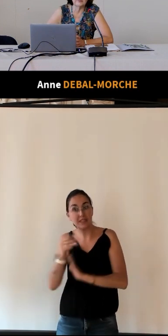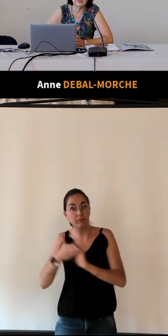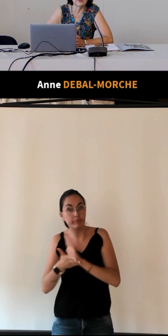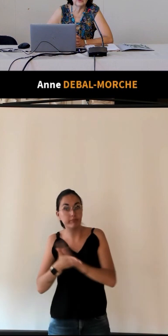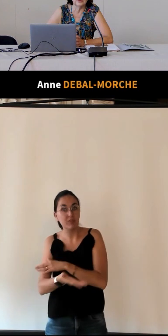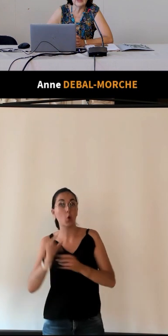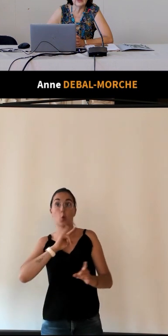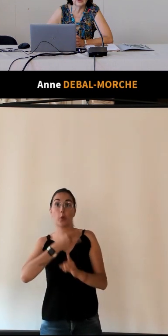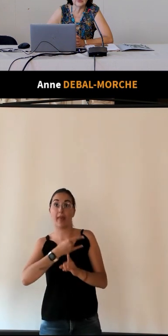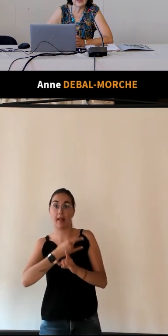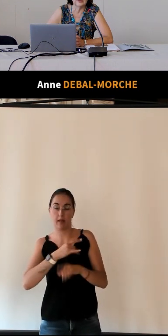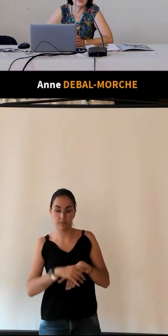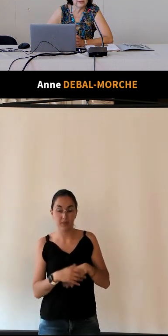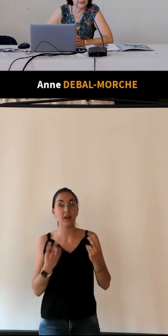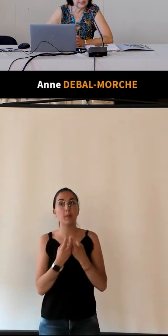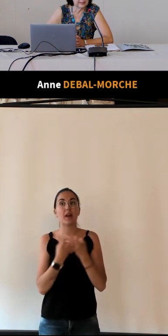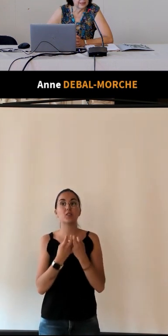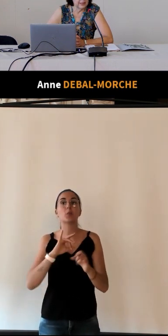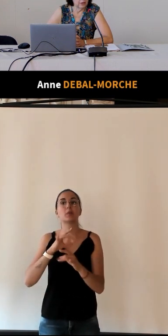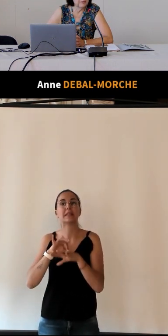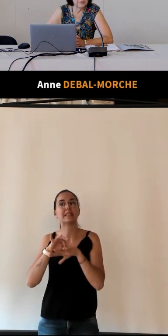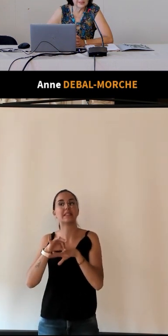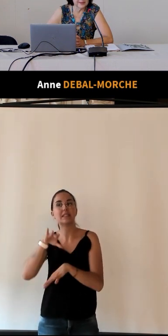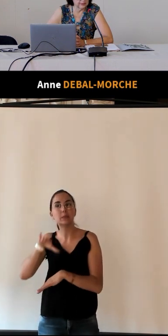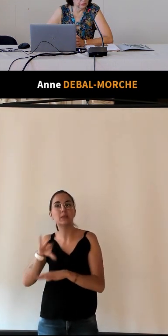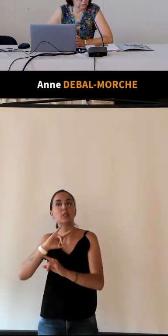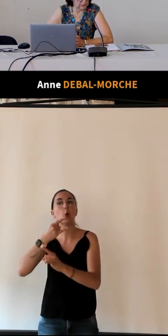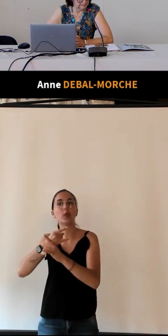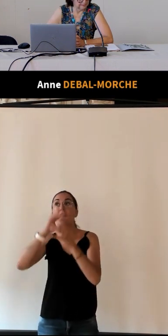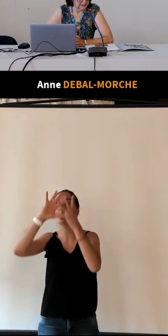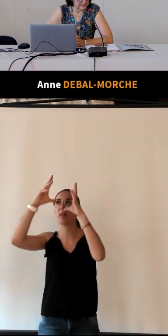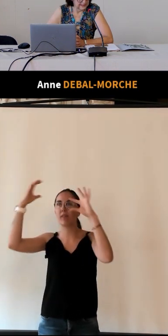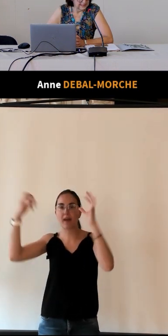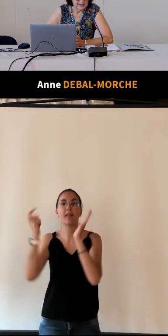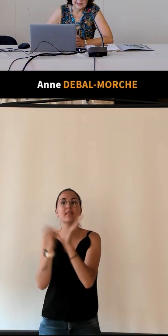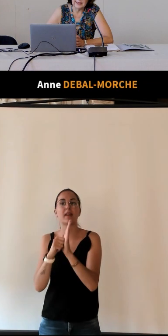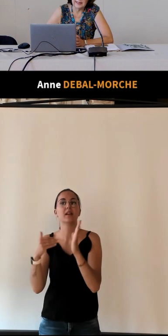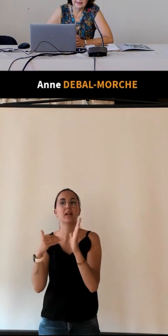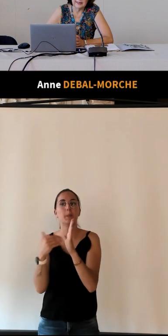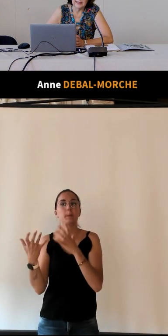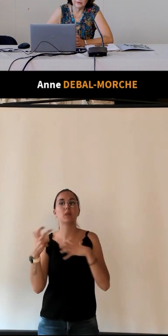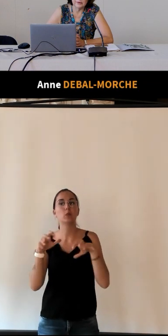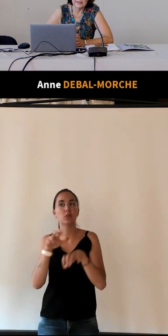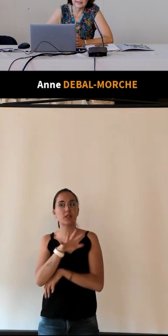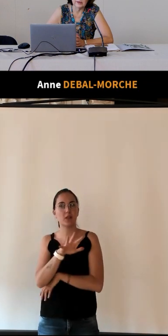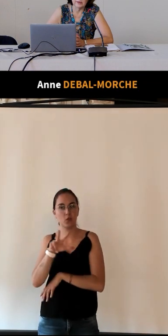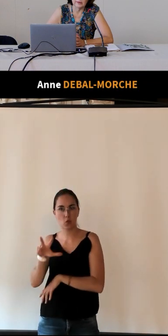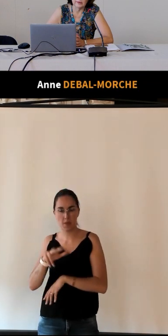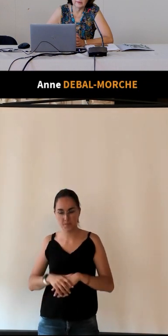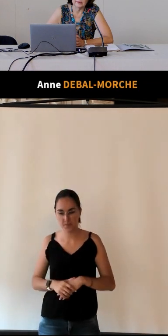exemple du guide de l'hôtel de l'univers en 1853. Et donc,